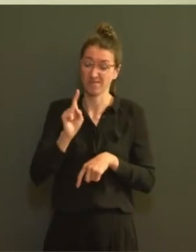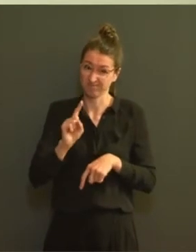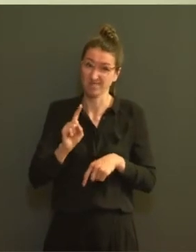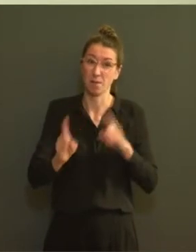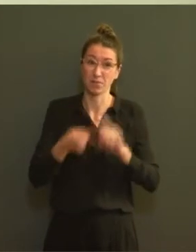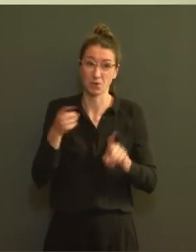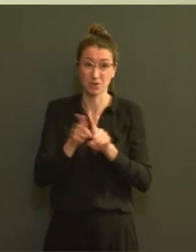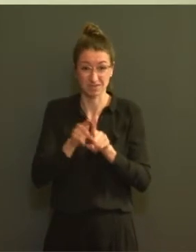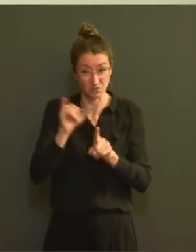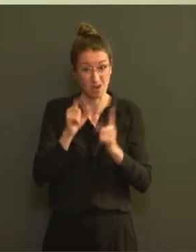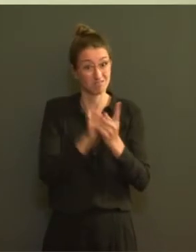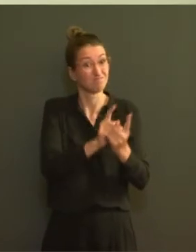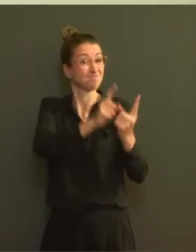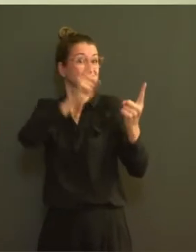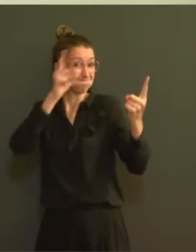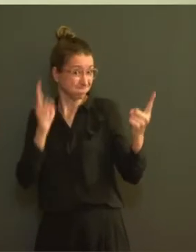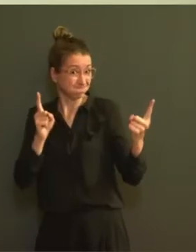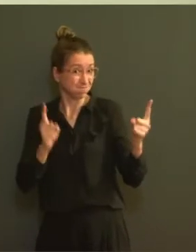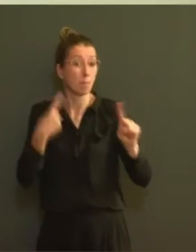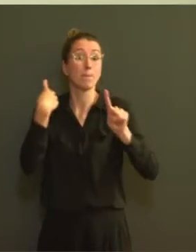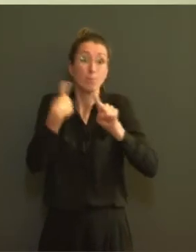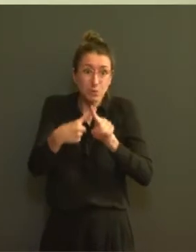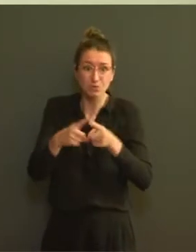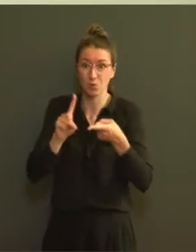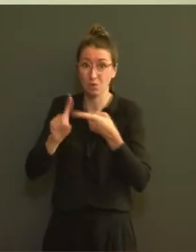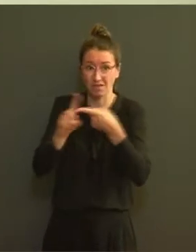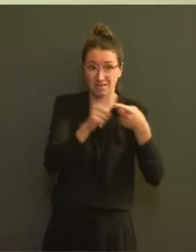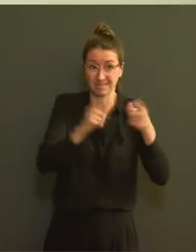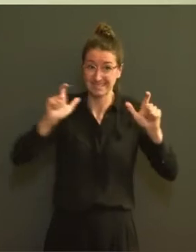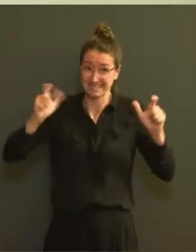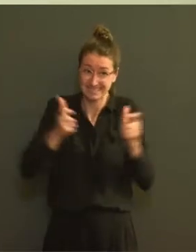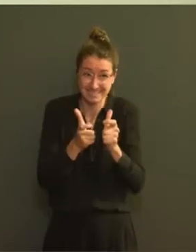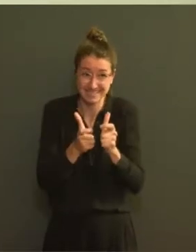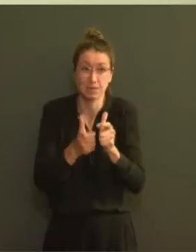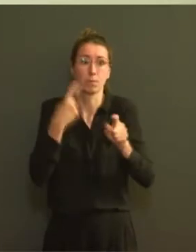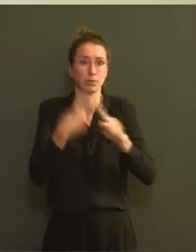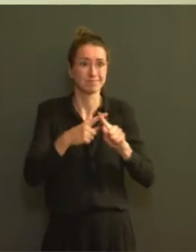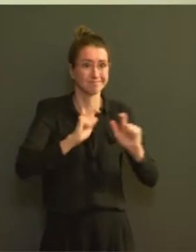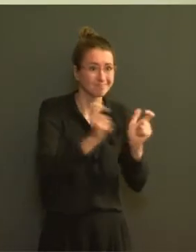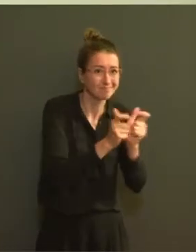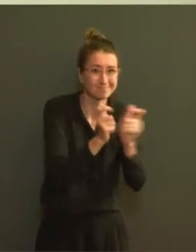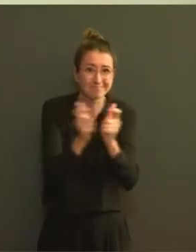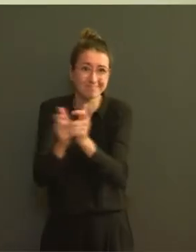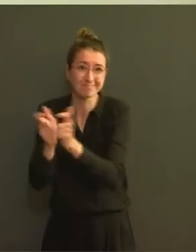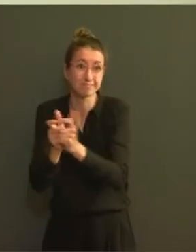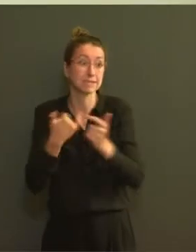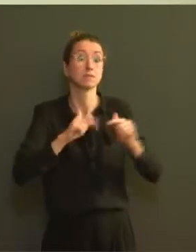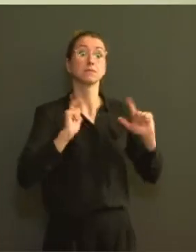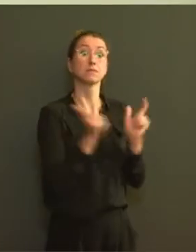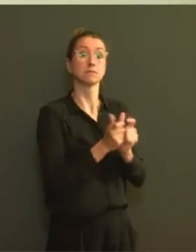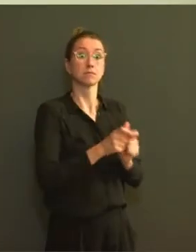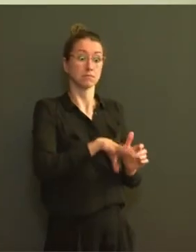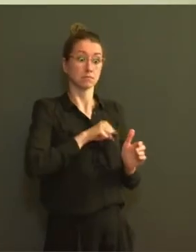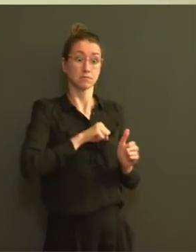des personnes positives et leur mise en isolement qui vont aider. Le masque est un des éléments qu'il faut prendre quand on ne peut pas